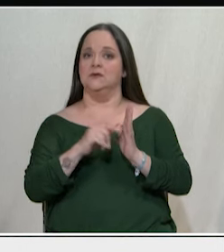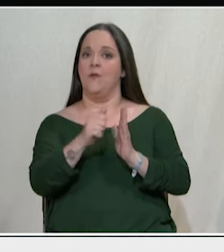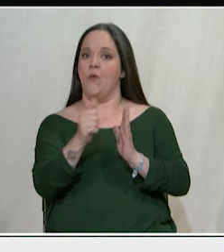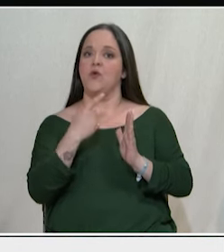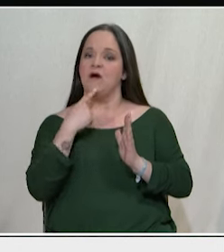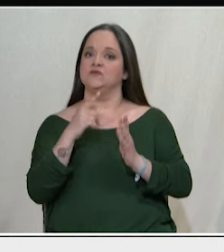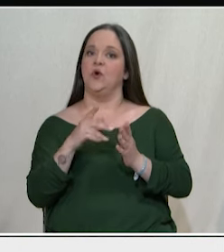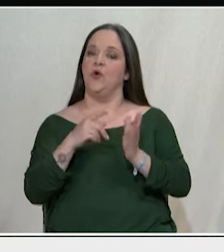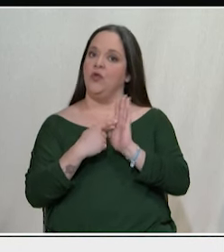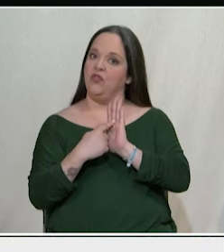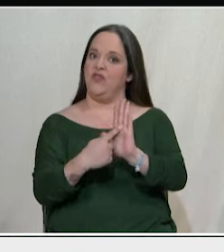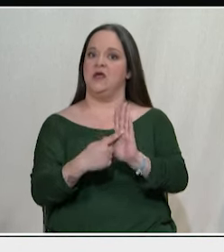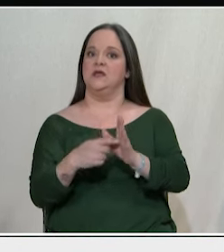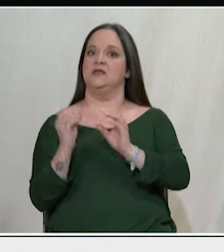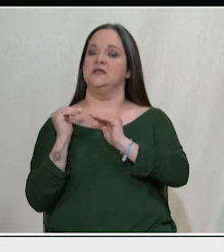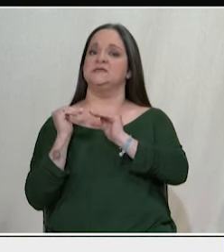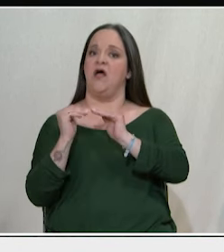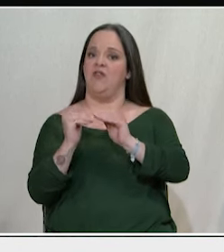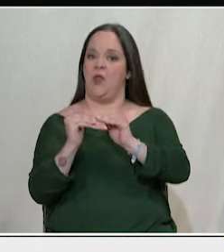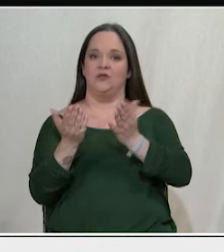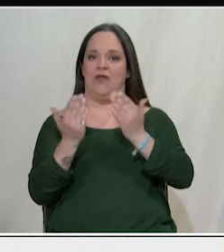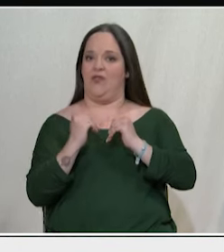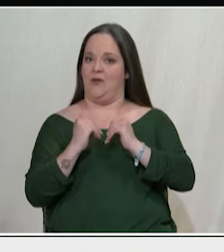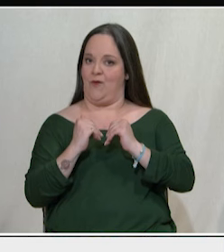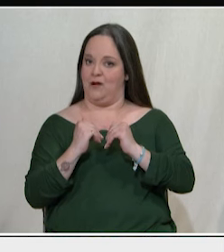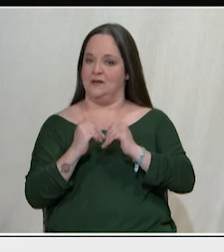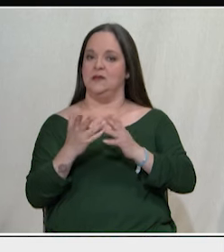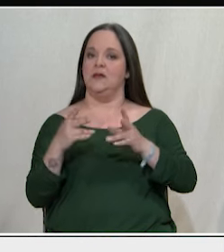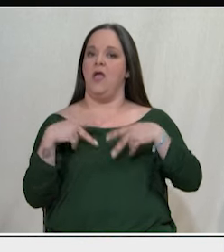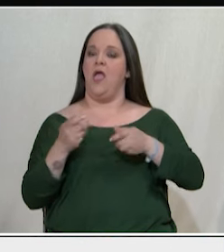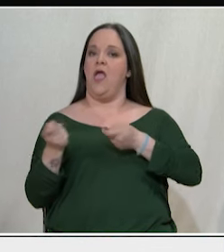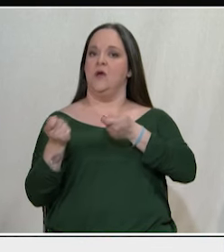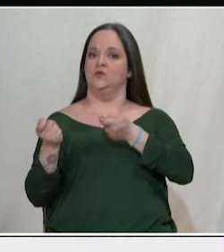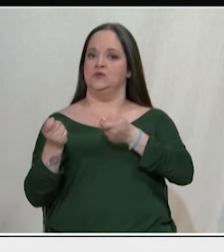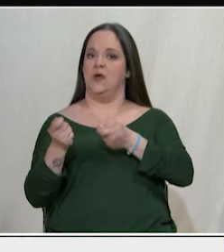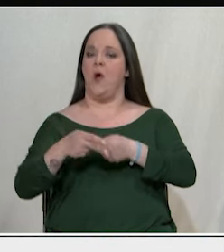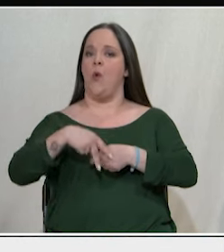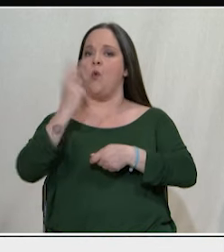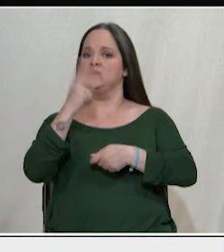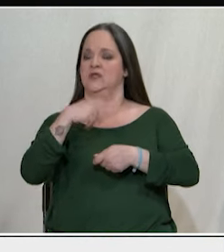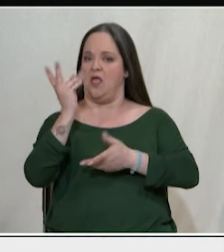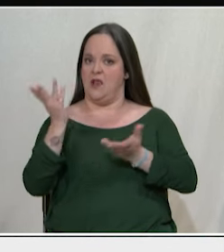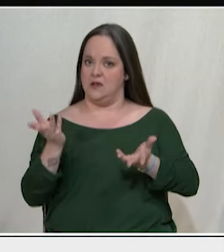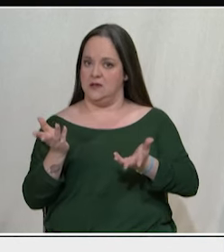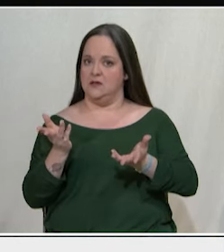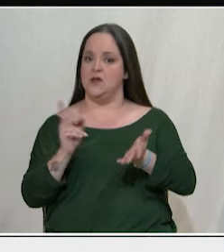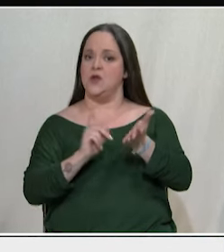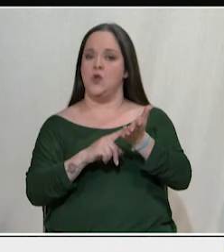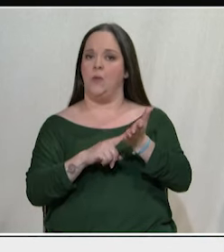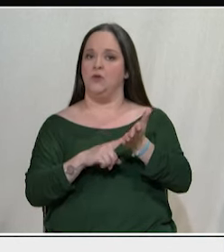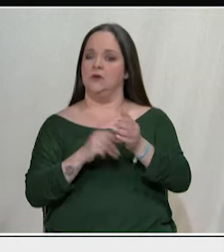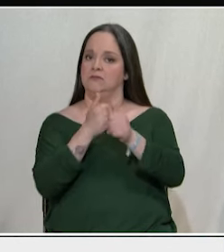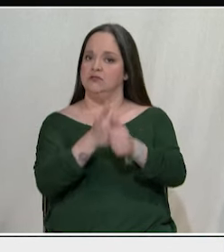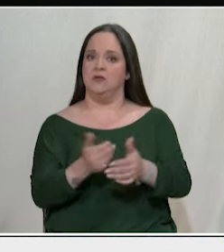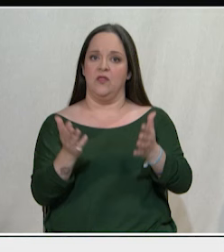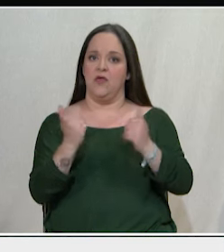την οποία επικαλείται και επιδιώκει. Είναι μία εξουσία ανεξέλεγκτη, μία εξουσία άνομη που βασίζεται σε